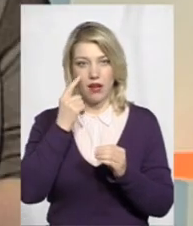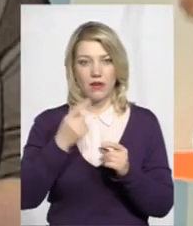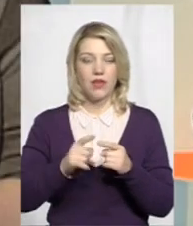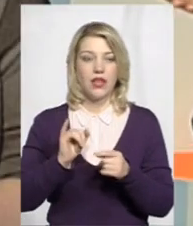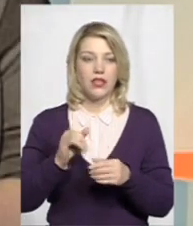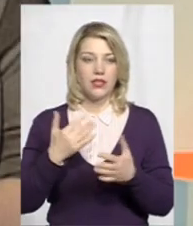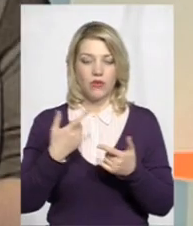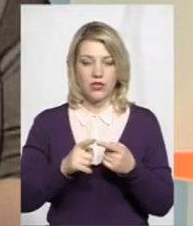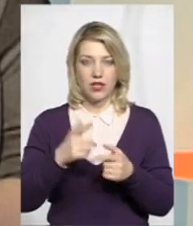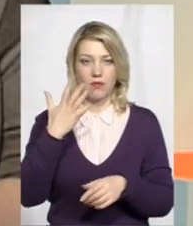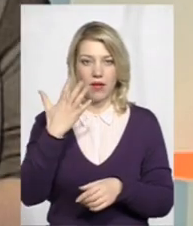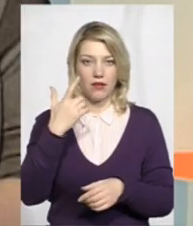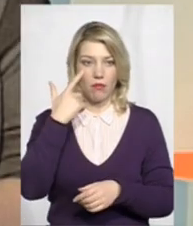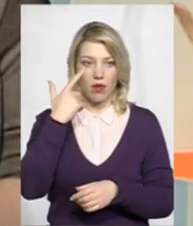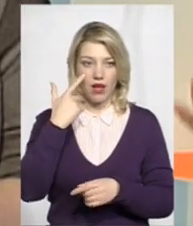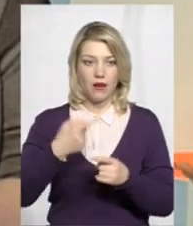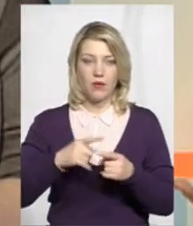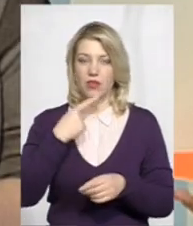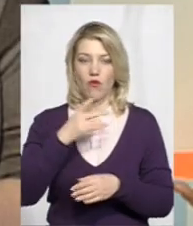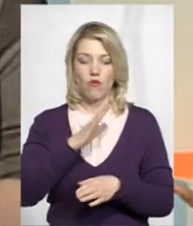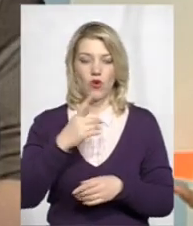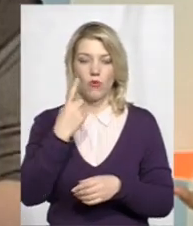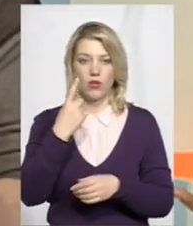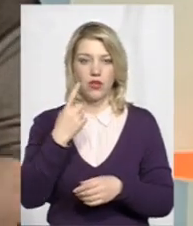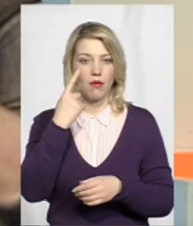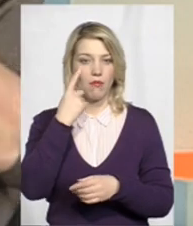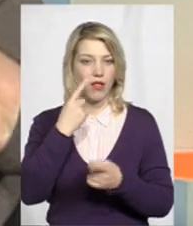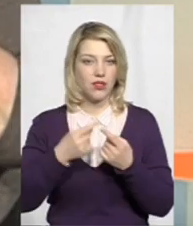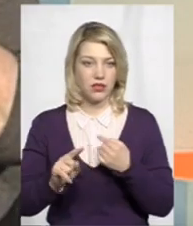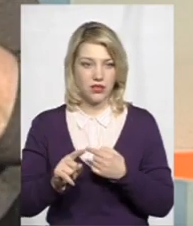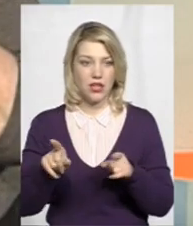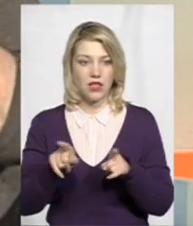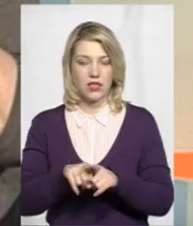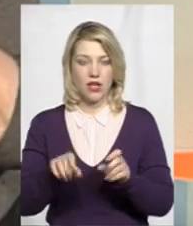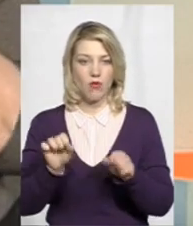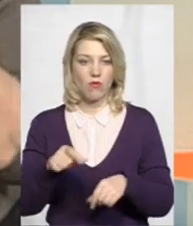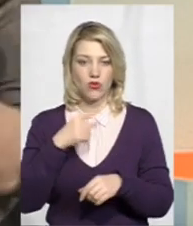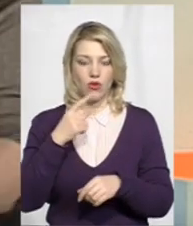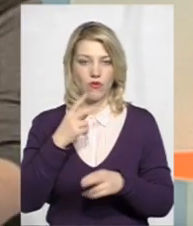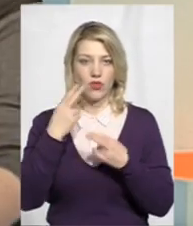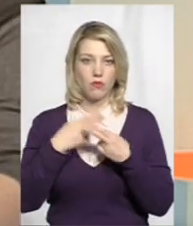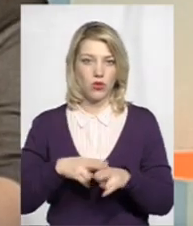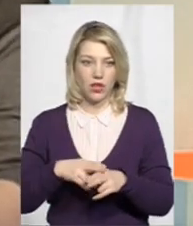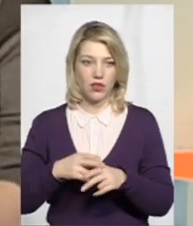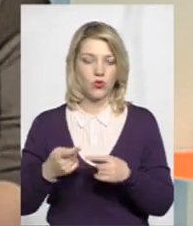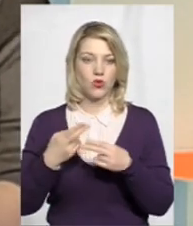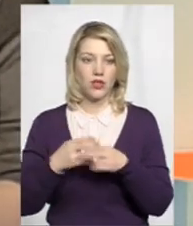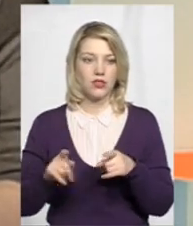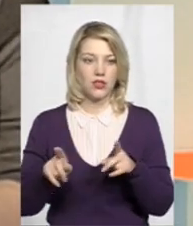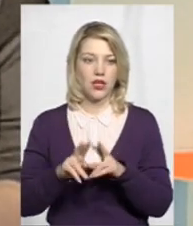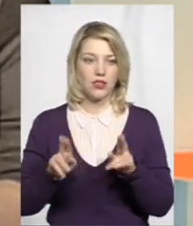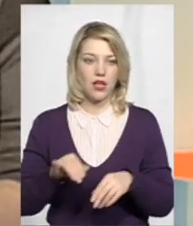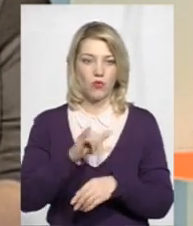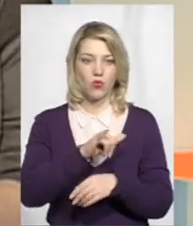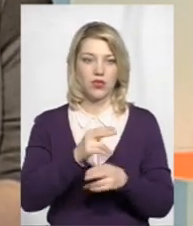балів, ми зараз говоримо про навіть не один бал різниці. Так само можна говорити і про техніку. Техніка так само. В них